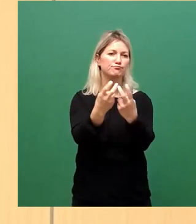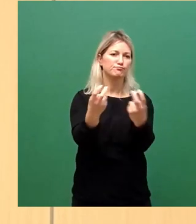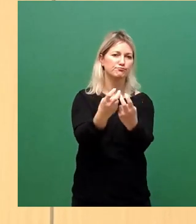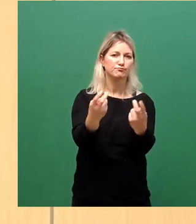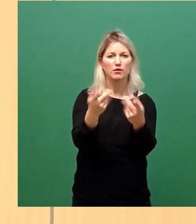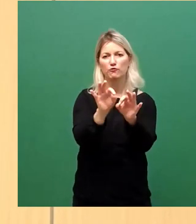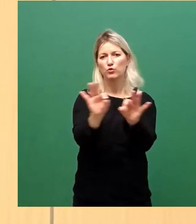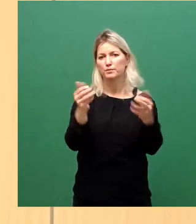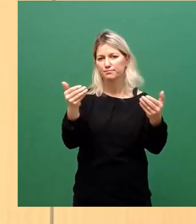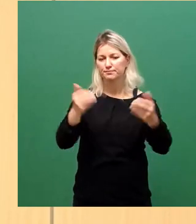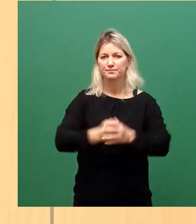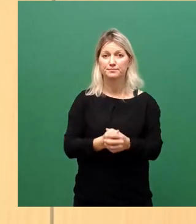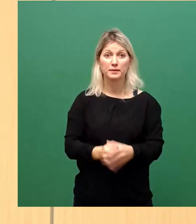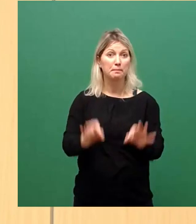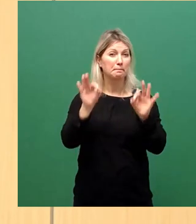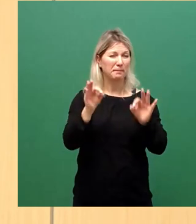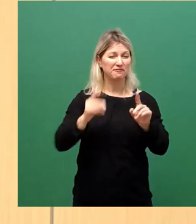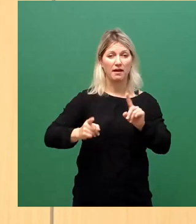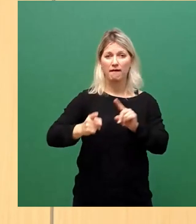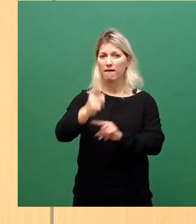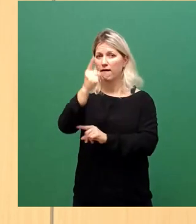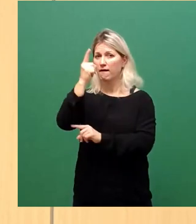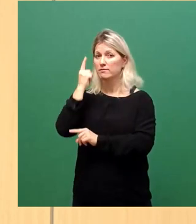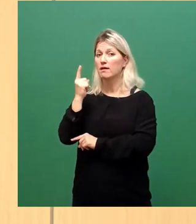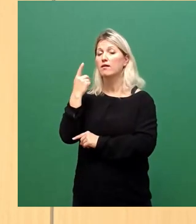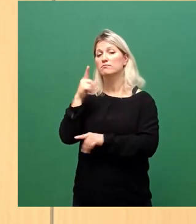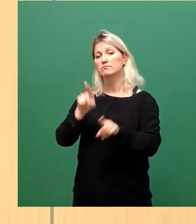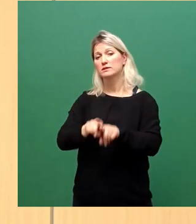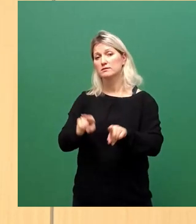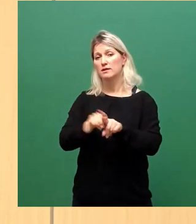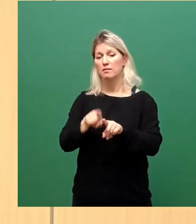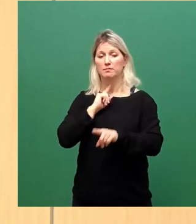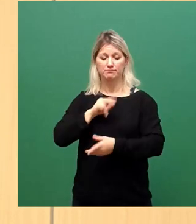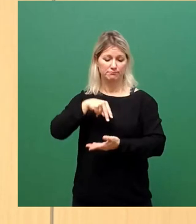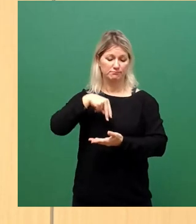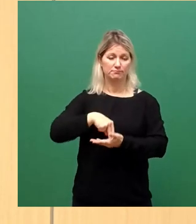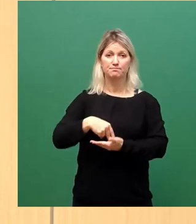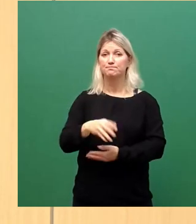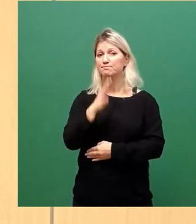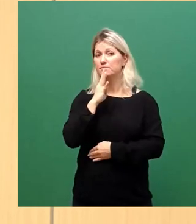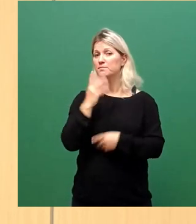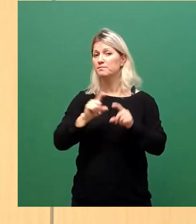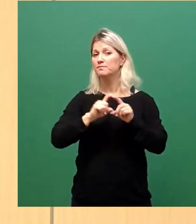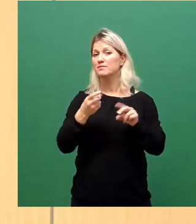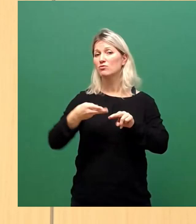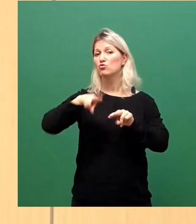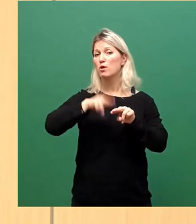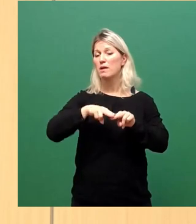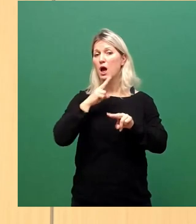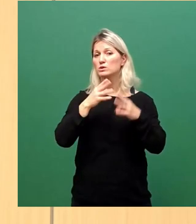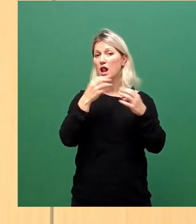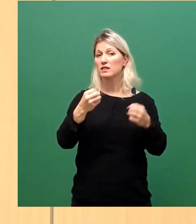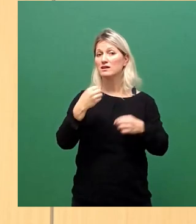Vor genau einem Jahr stand ich schon einmal hier und sprach zum Doppelhaushalt unter dem Eindruck eines Inzidenzwertes in unserer Stadt von